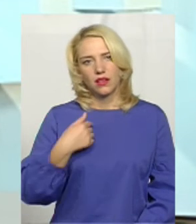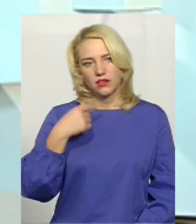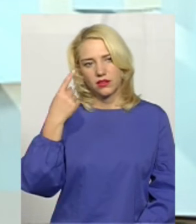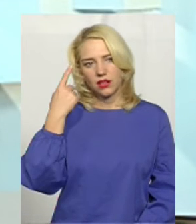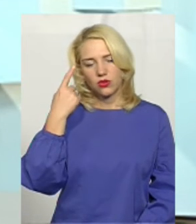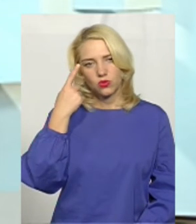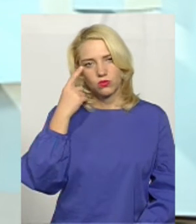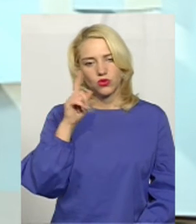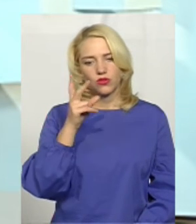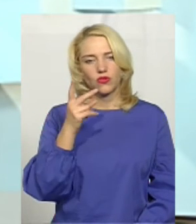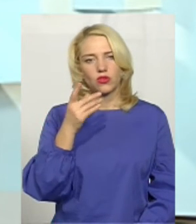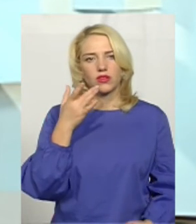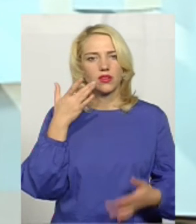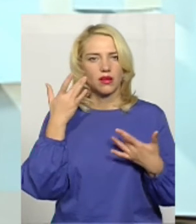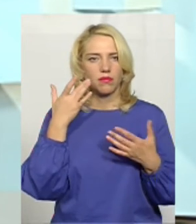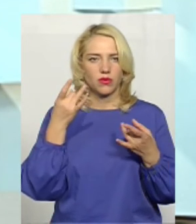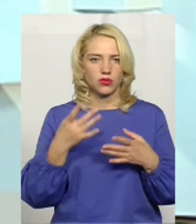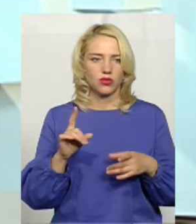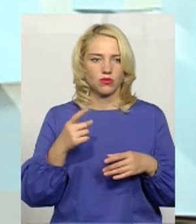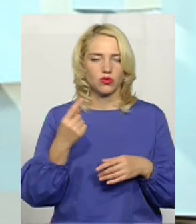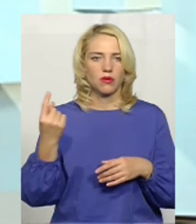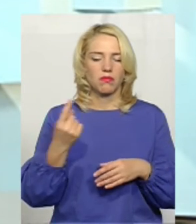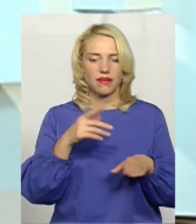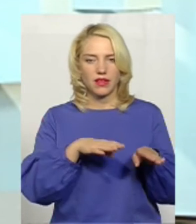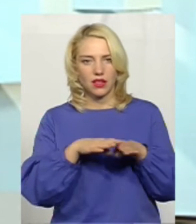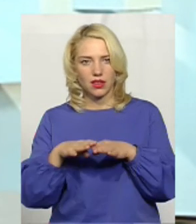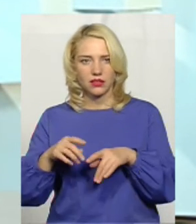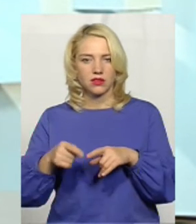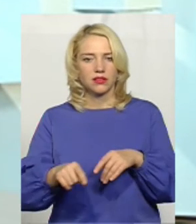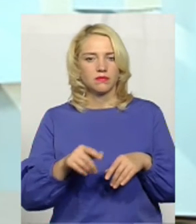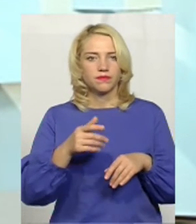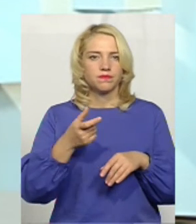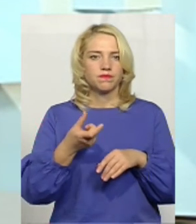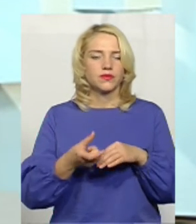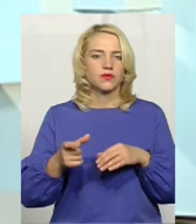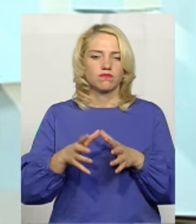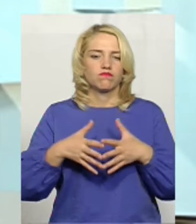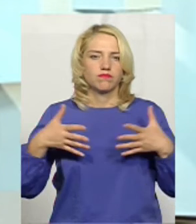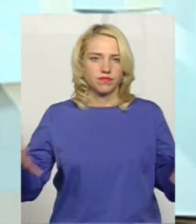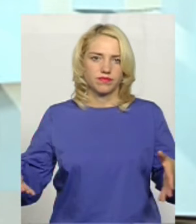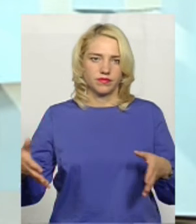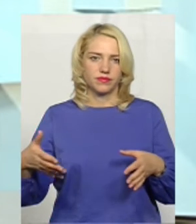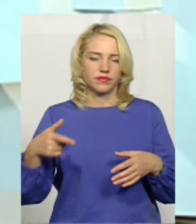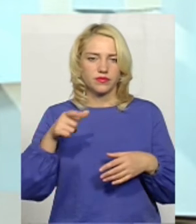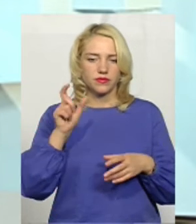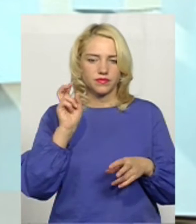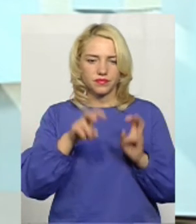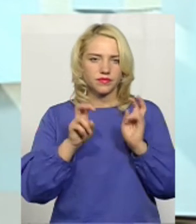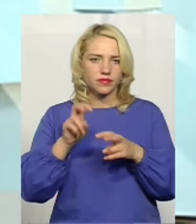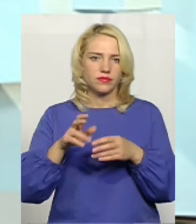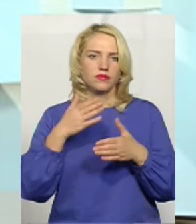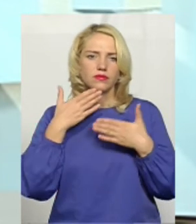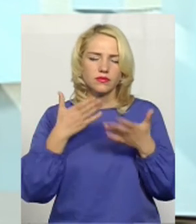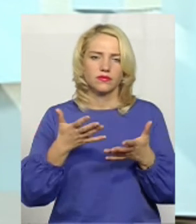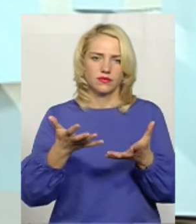вторинній простіше, тому що первинна ланка – це більш така, знаєте, широка сітка прийому,